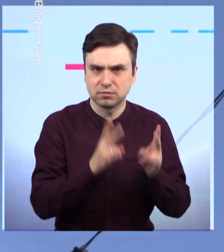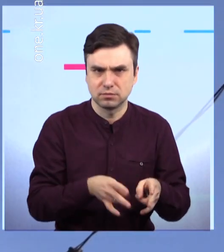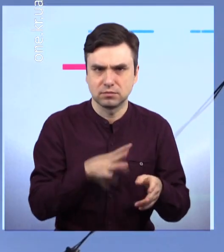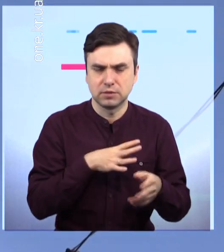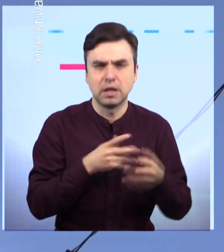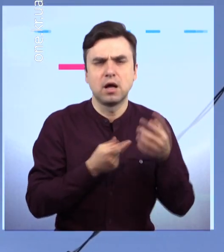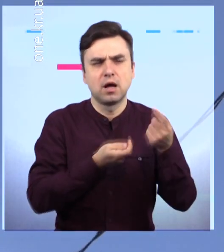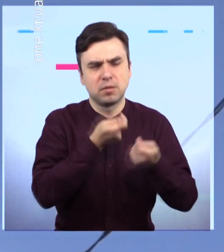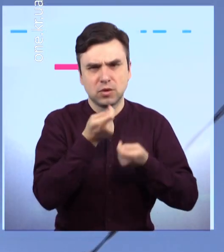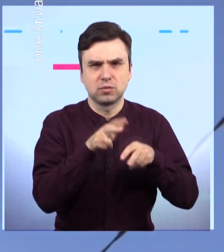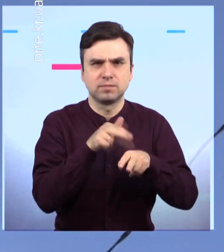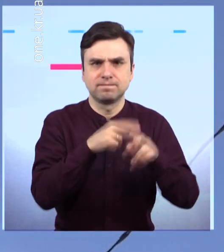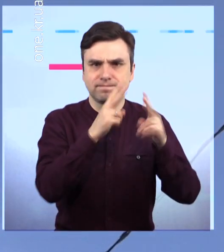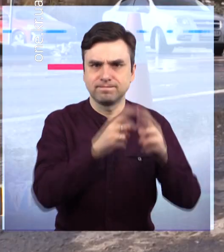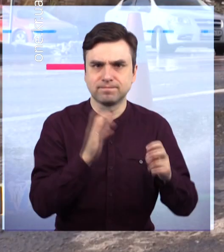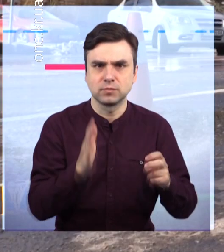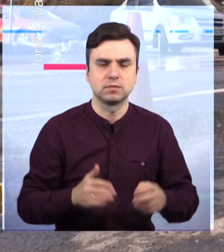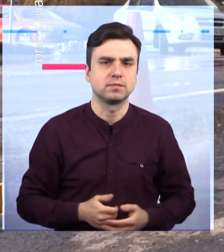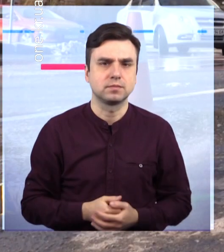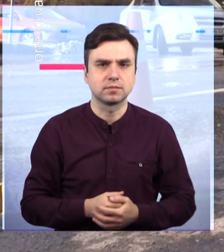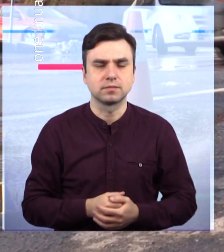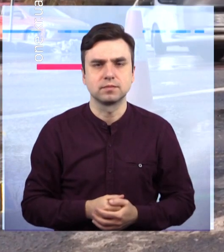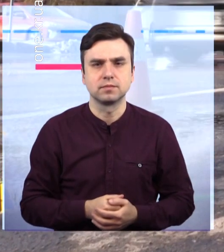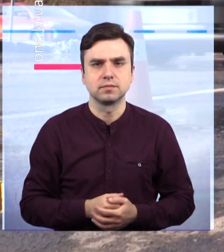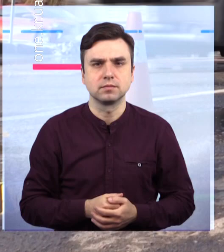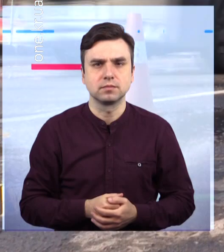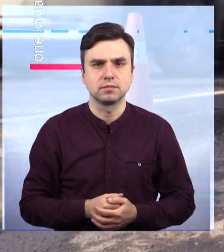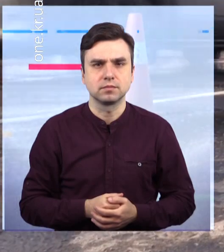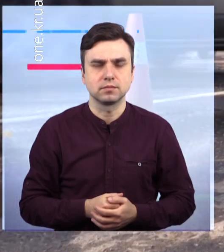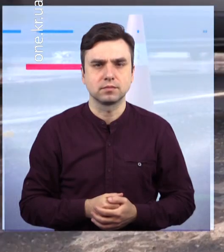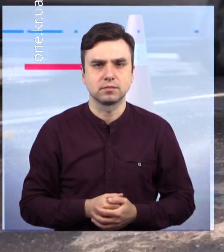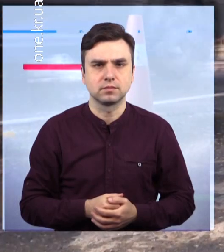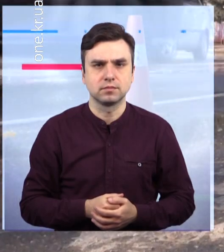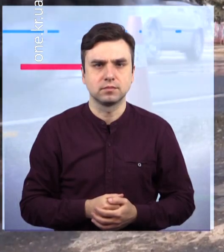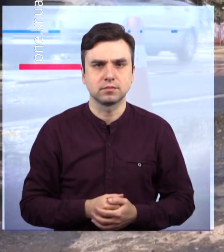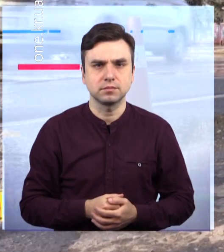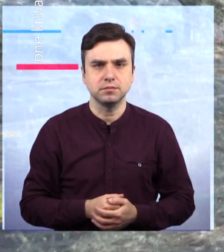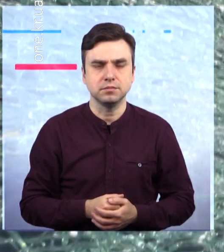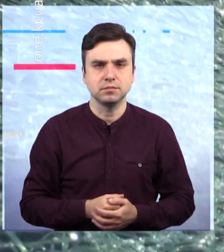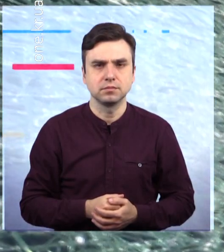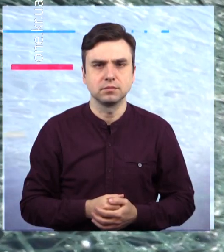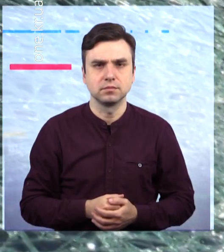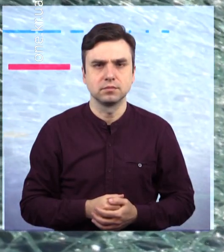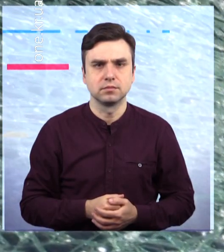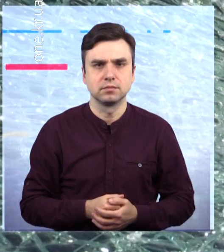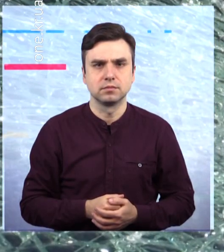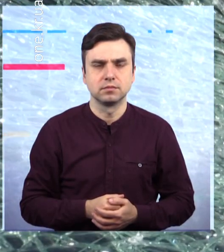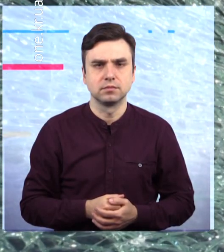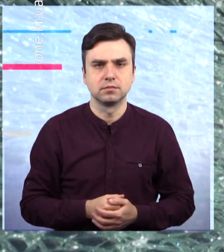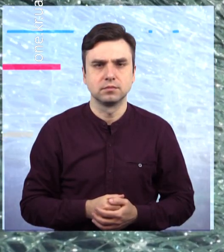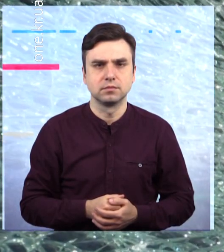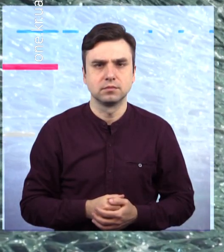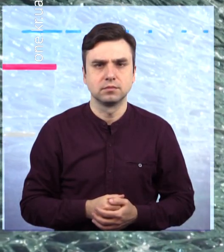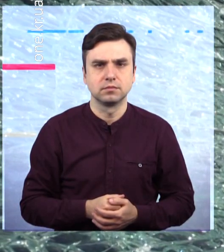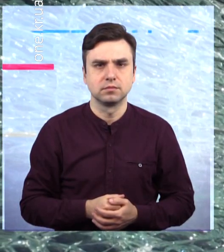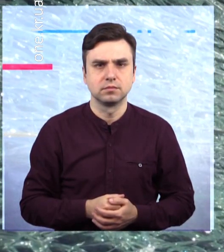кермом Фольцу не помітив його та в результаті збив містянина біля зупинки червоний гірник. Постраждалого чоловіка шпиталізували до